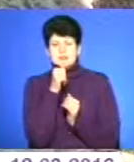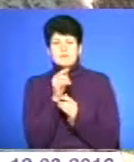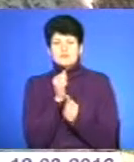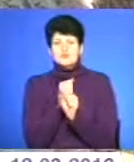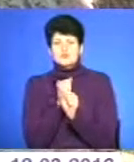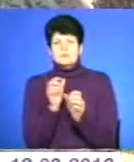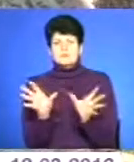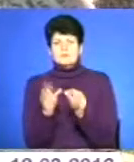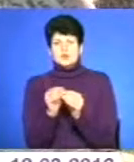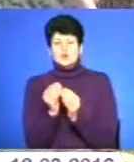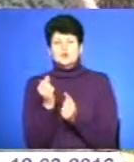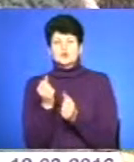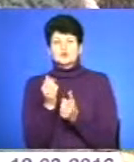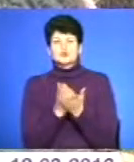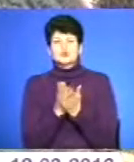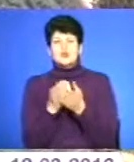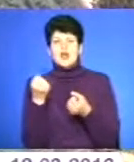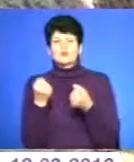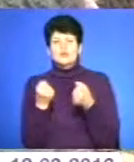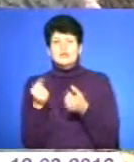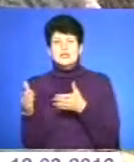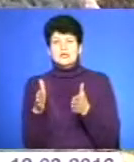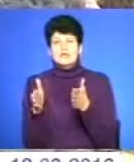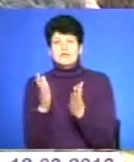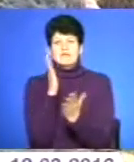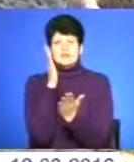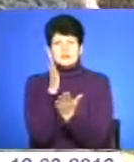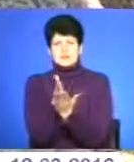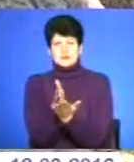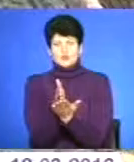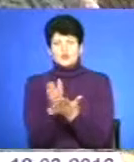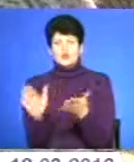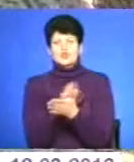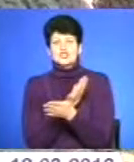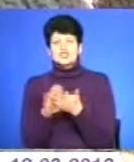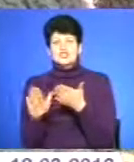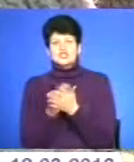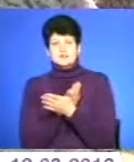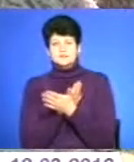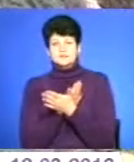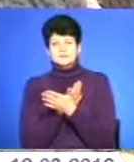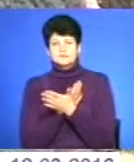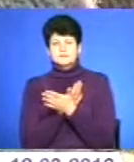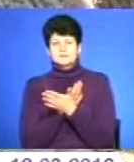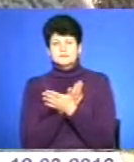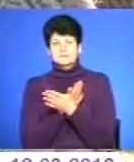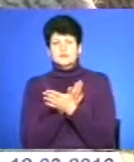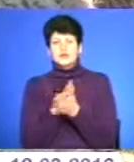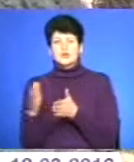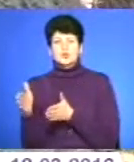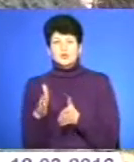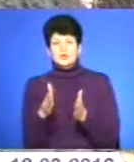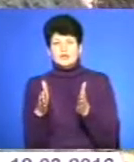напрямку спільно з службою автомобільних доріг, в напрямку очищення відповідних доріг